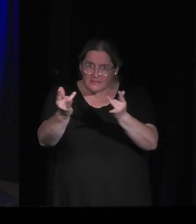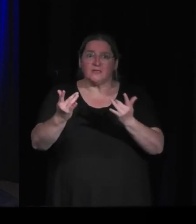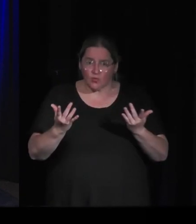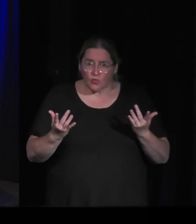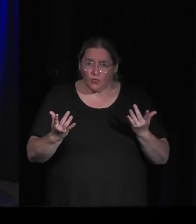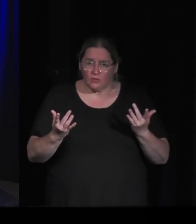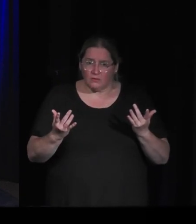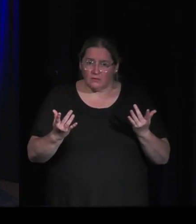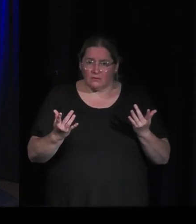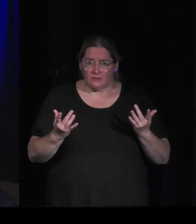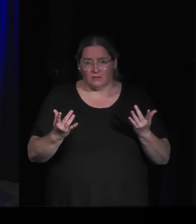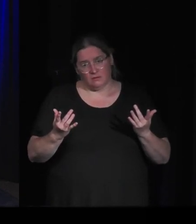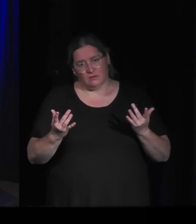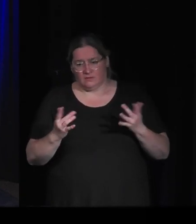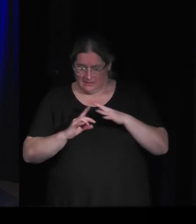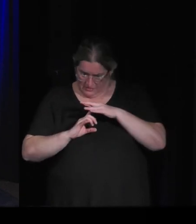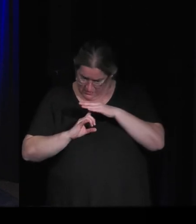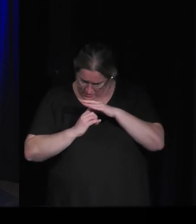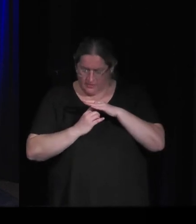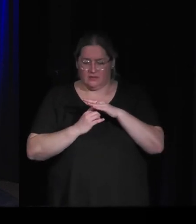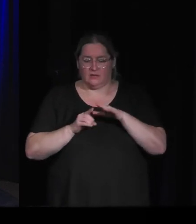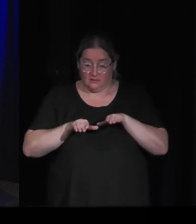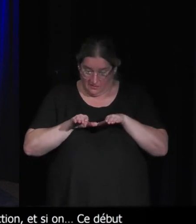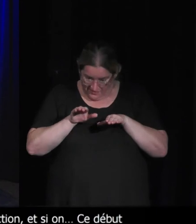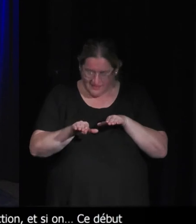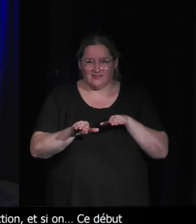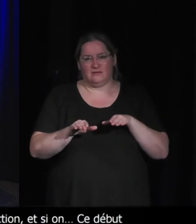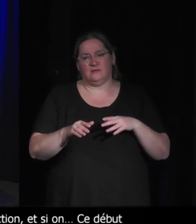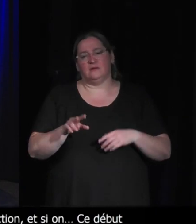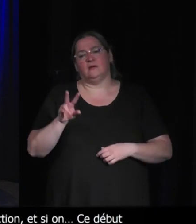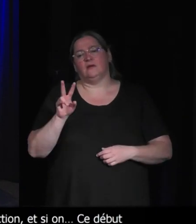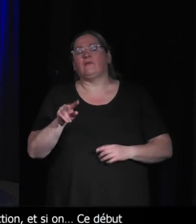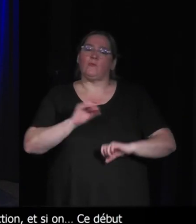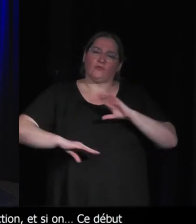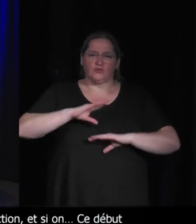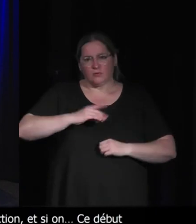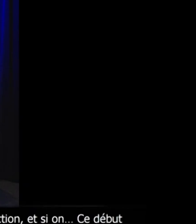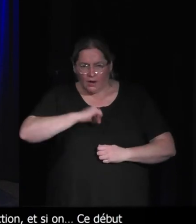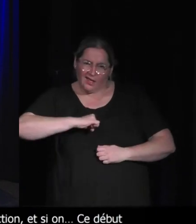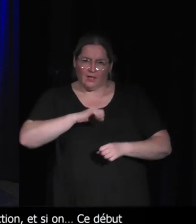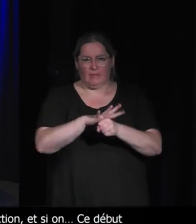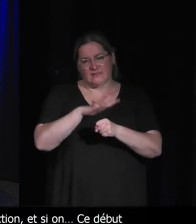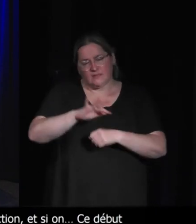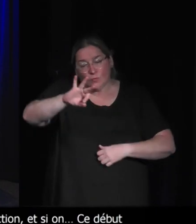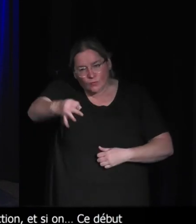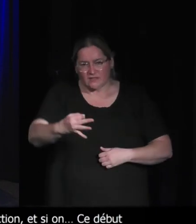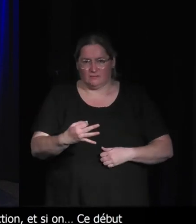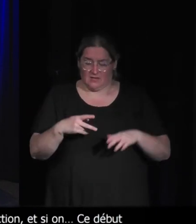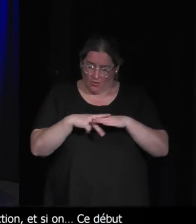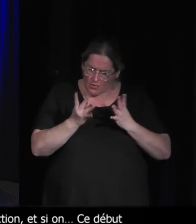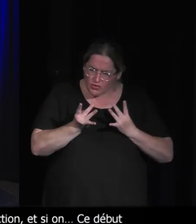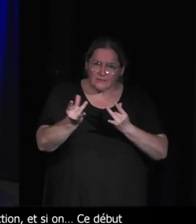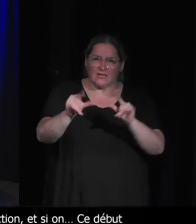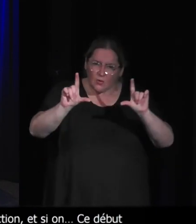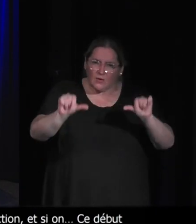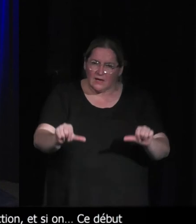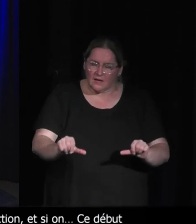début de la première nuit, je dis bien ce début qui peut être extrêmement frustrant, je l'entends bien, mais est-ce qu'il peut nous